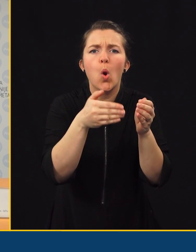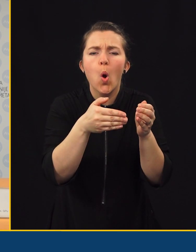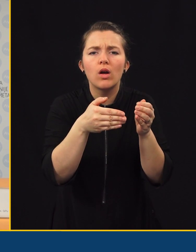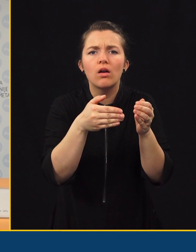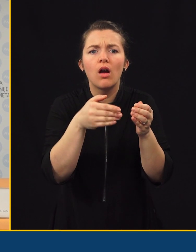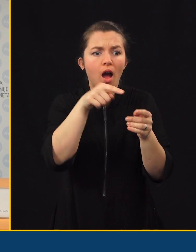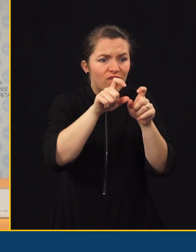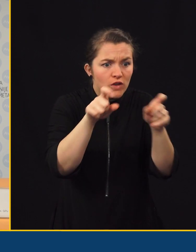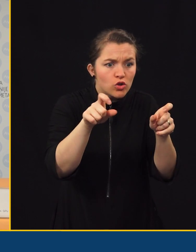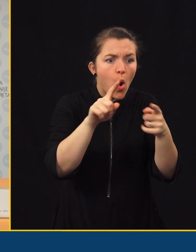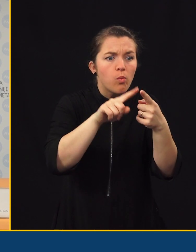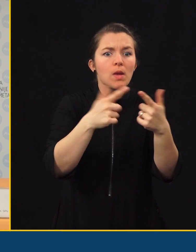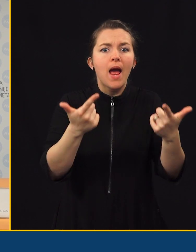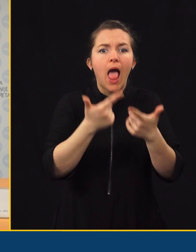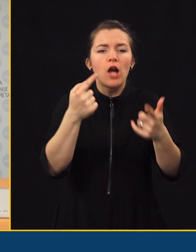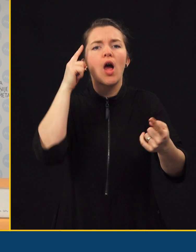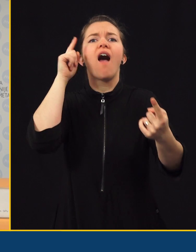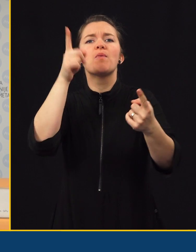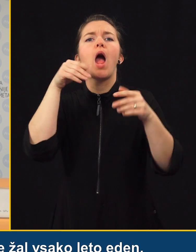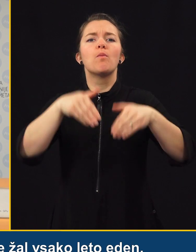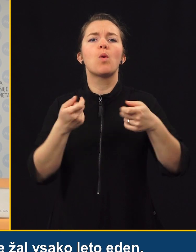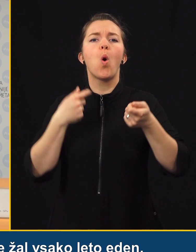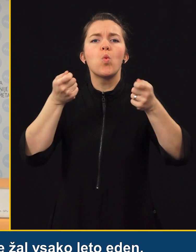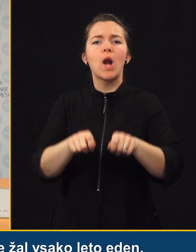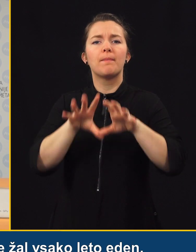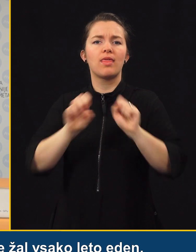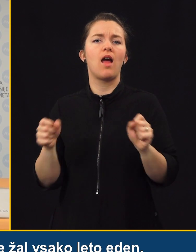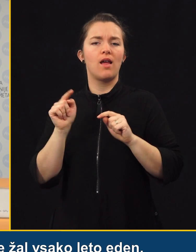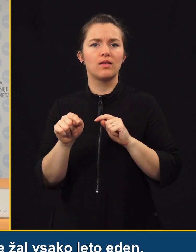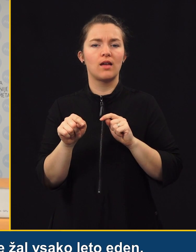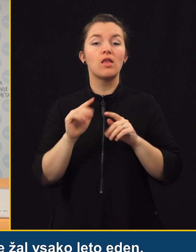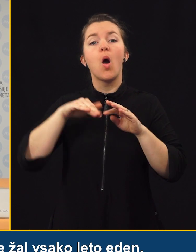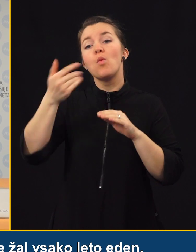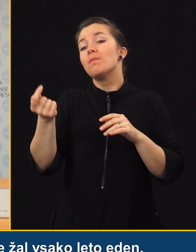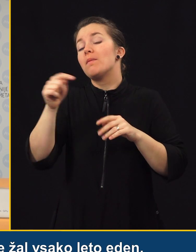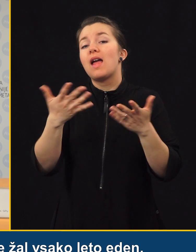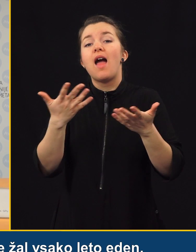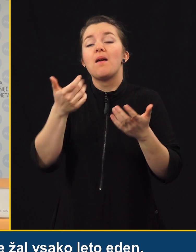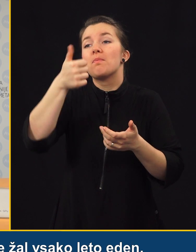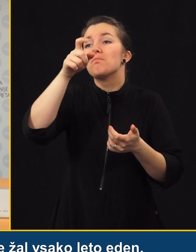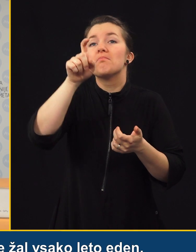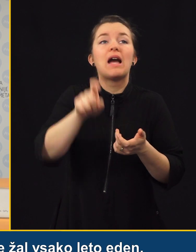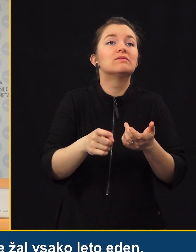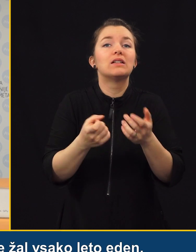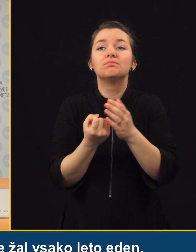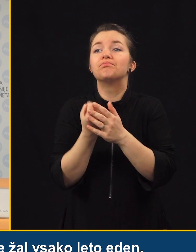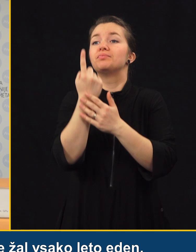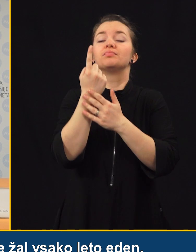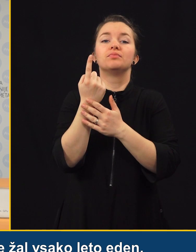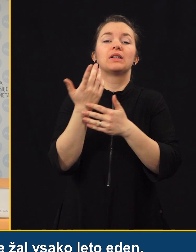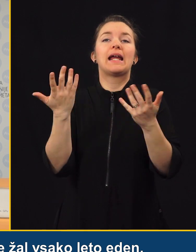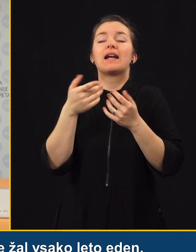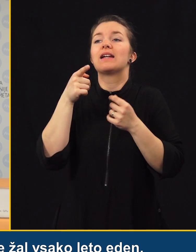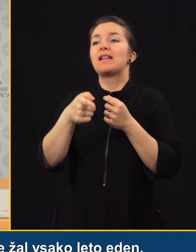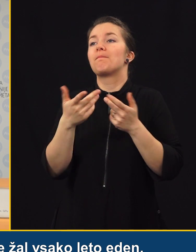in temu lažji sledijo okrepi. Seveda pa že včasih pride kakšen mesec in to je že vsako leto eden, ker je